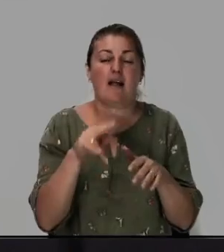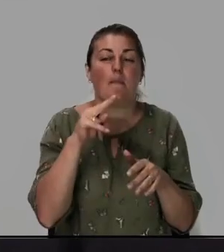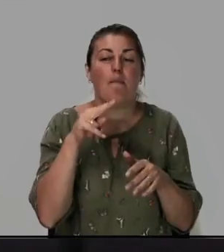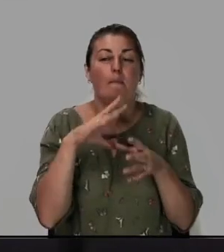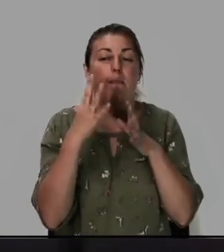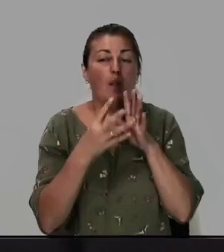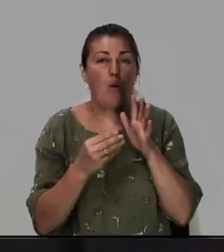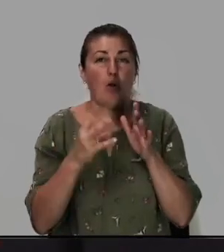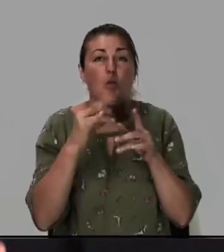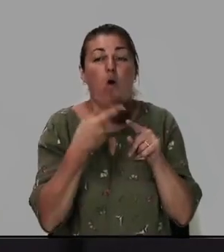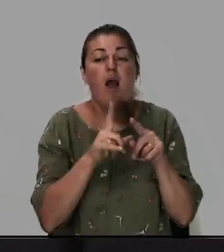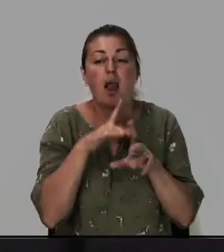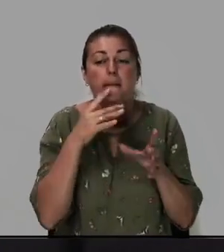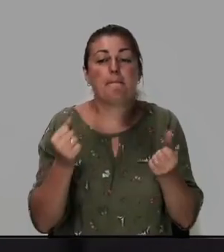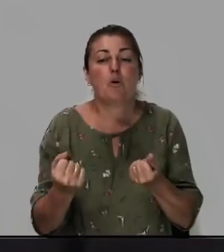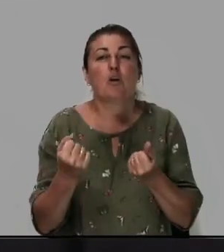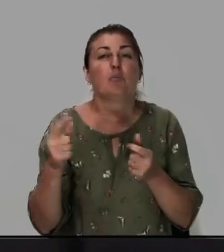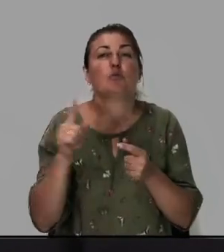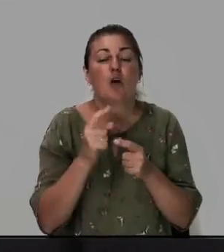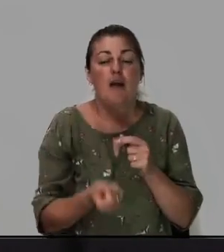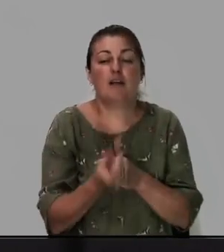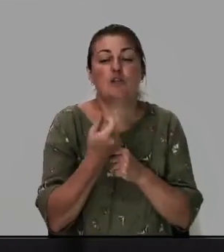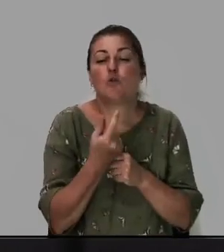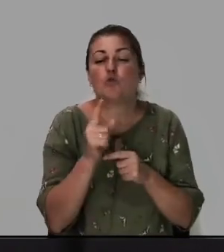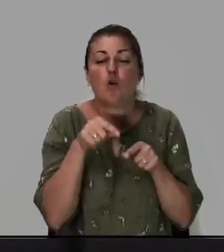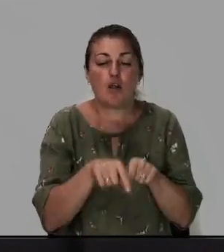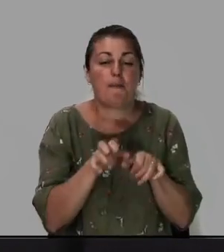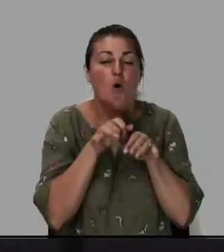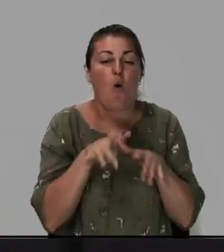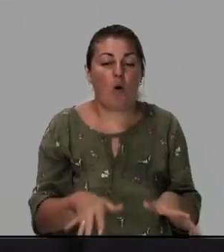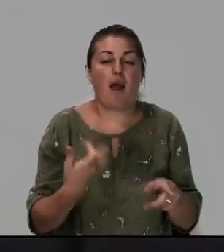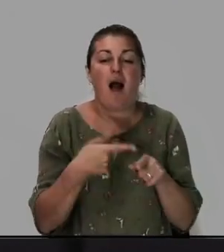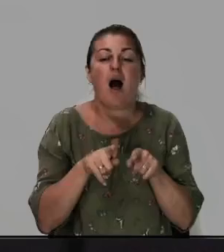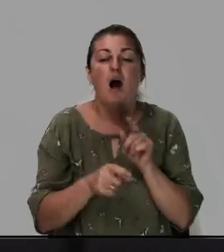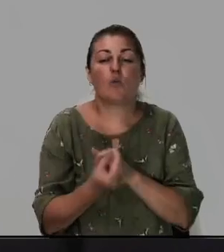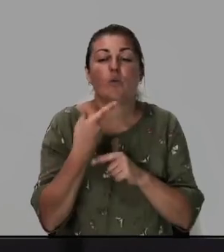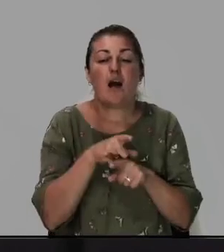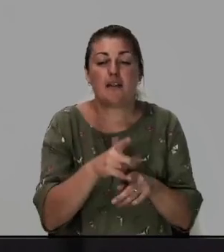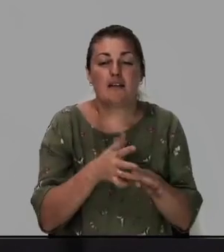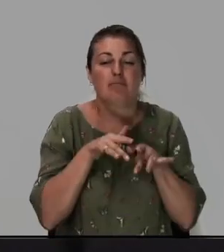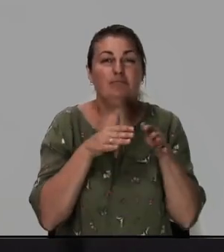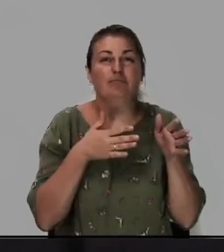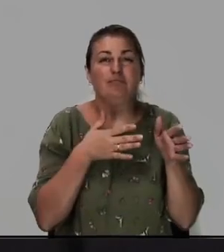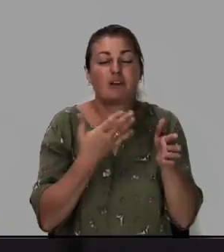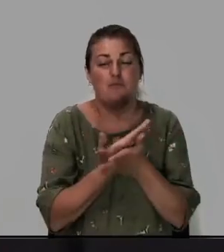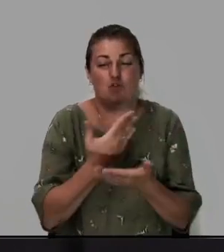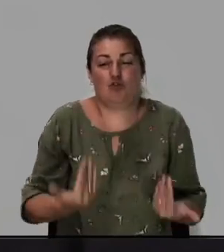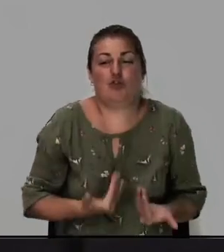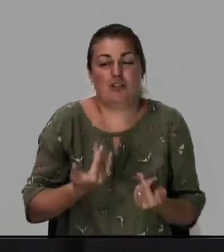Но их подкрепляет источник, корень, оттуда, где течет жизнь, вот это для них.